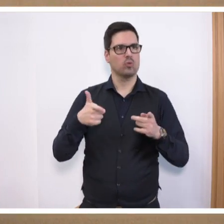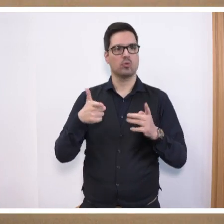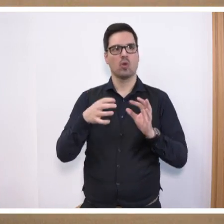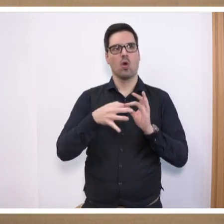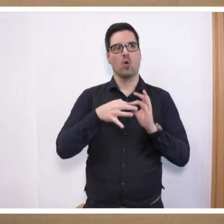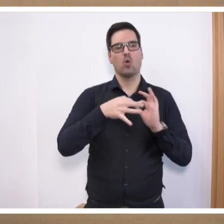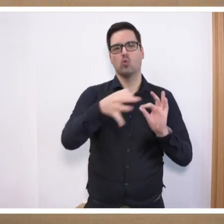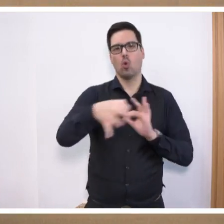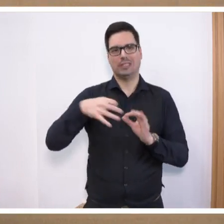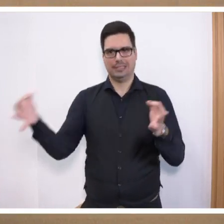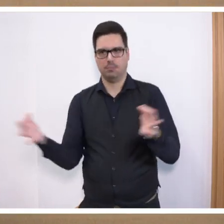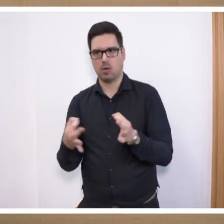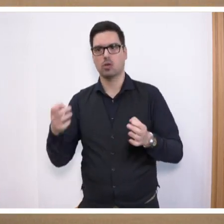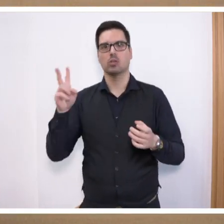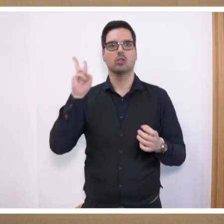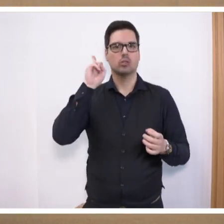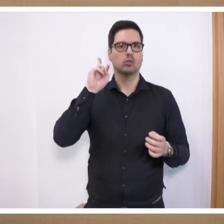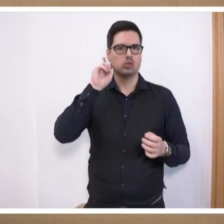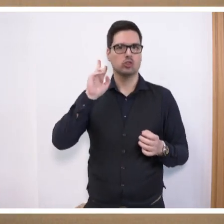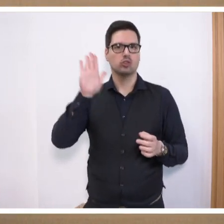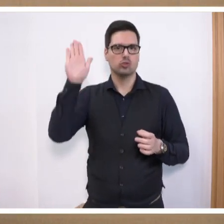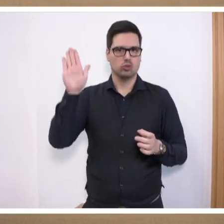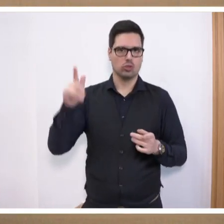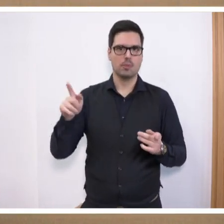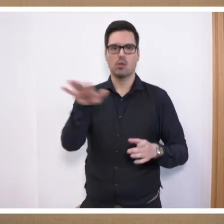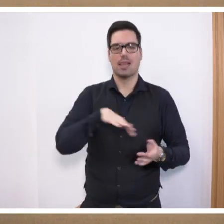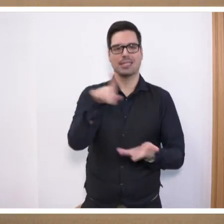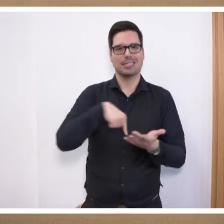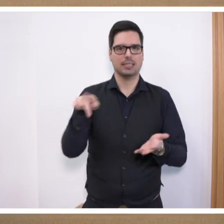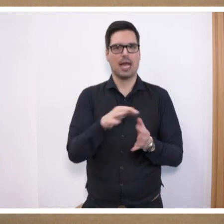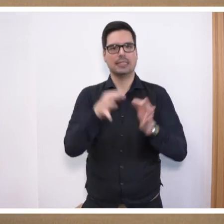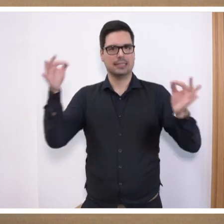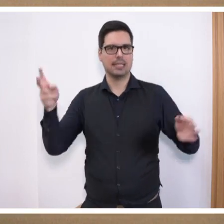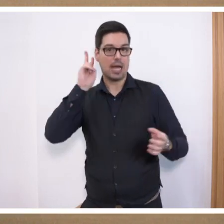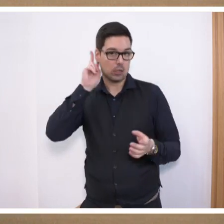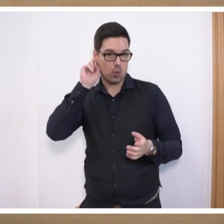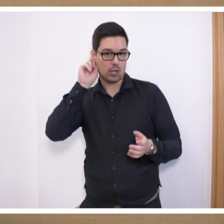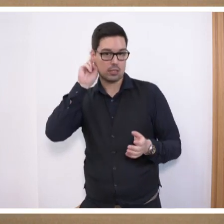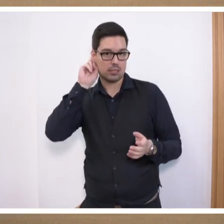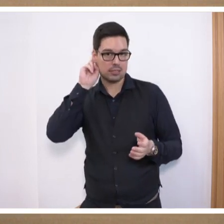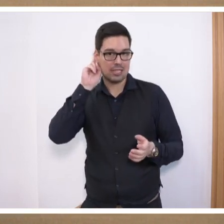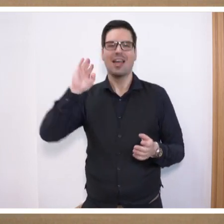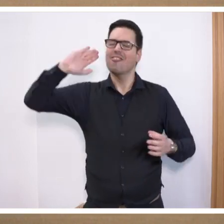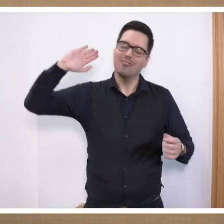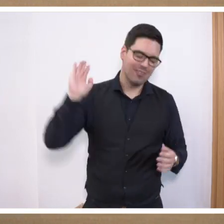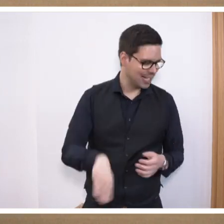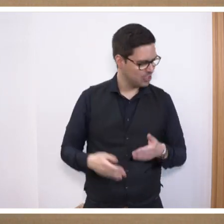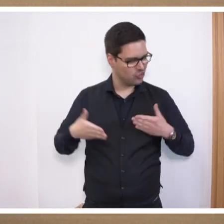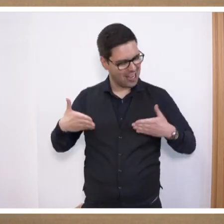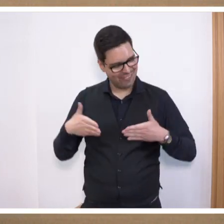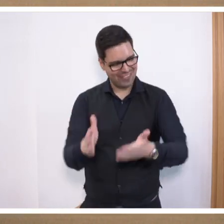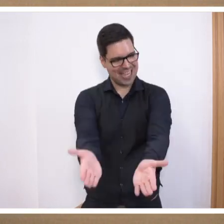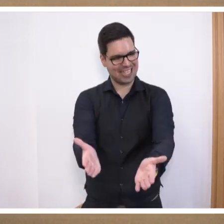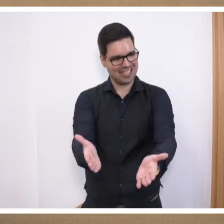Stimmen aus dem Bereich des Städte und Gemeindetages aus dem Landkreistag sagen eindeutig, das ist ein falscher Weg. Wichtig,